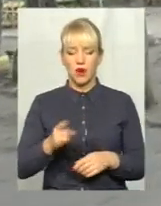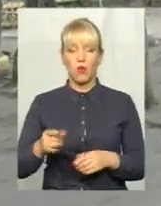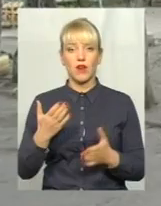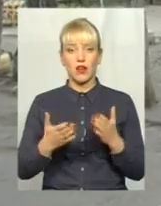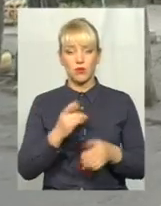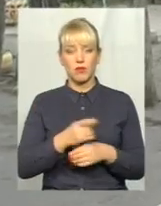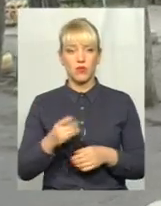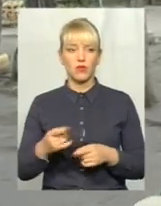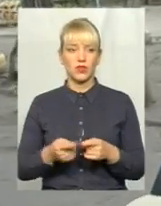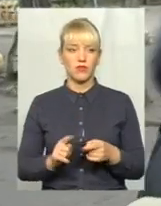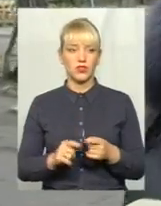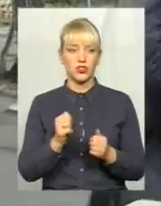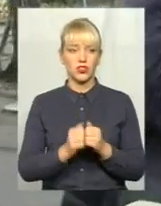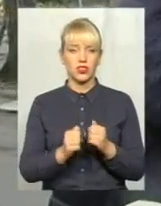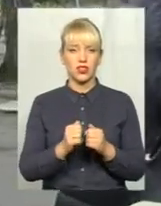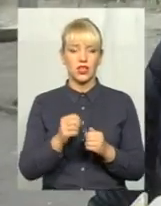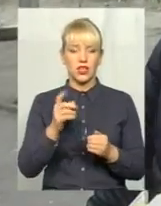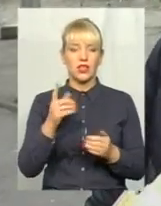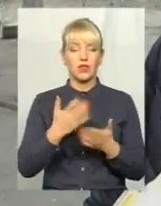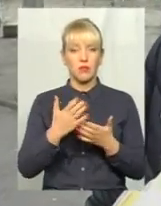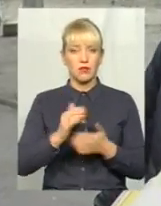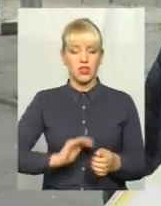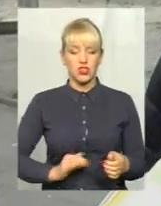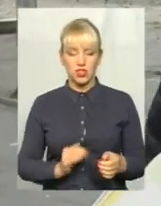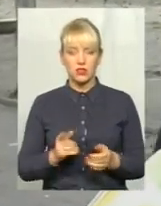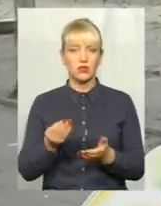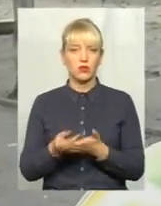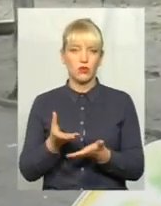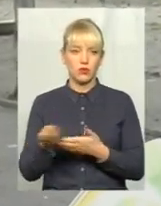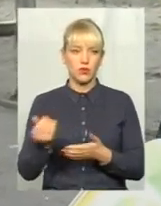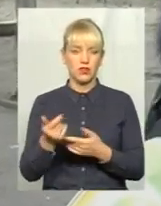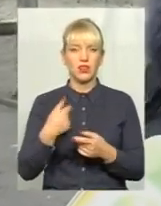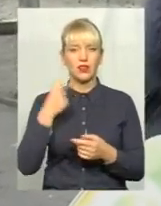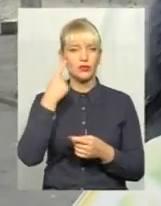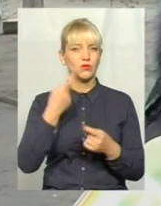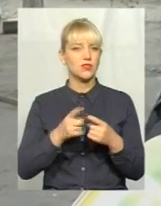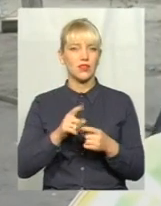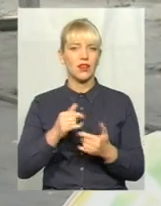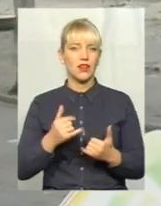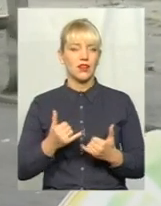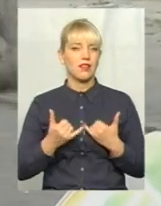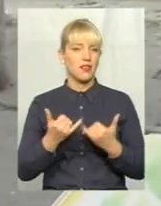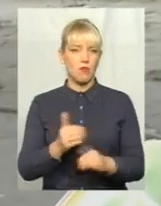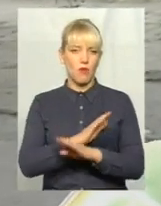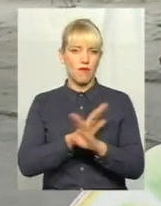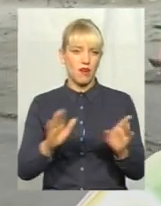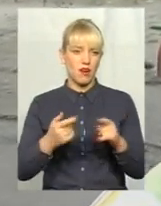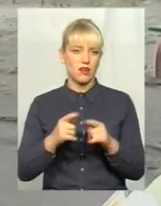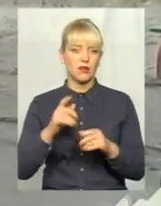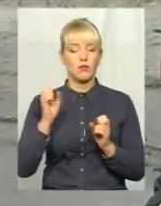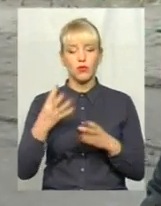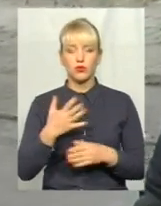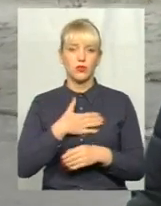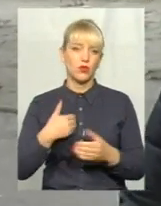парковка, то вона дуже частна і дуже дорога. Я думаю, що це, може, не повага. Я не знаю, я вам сказати. Просто вони не хочуть, а все платить,